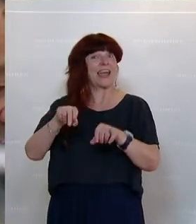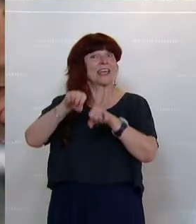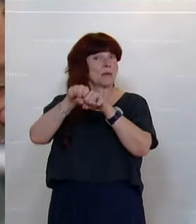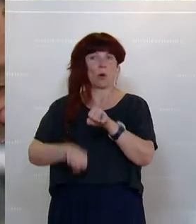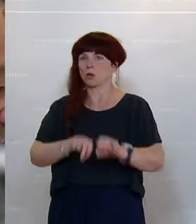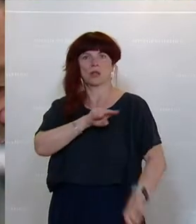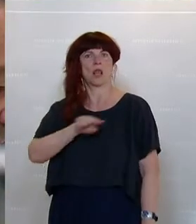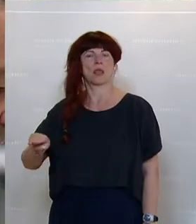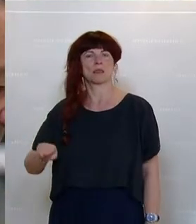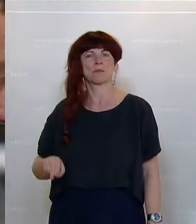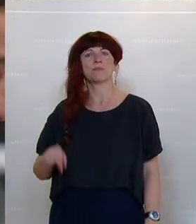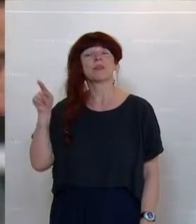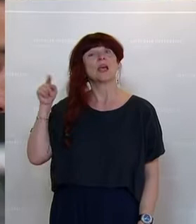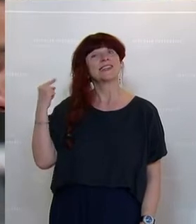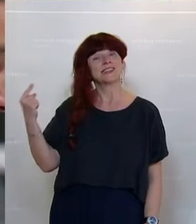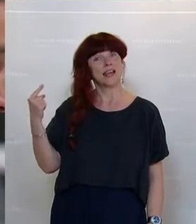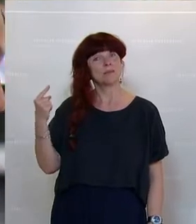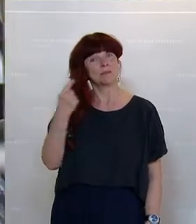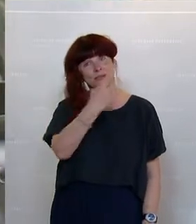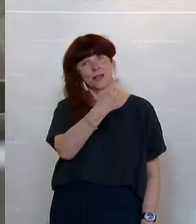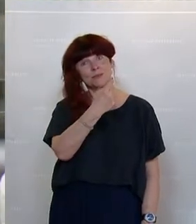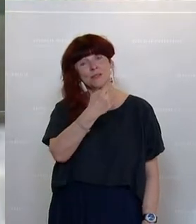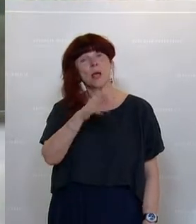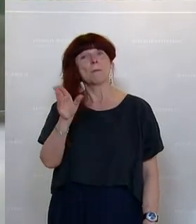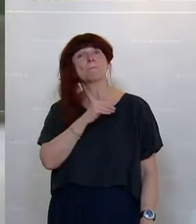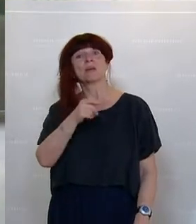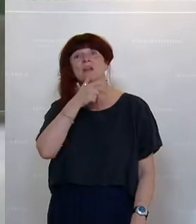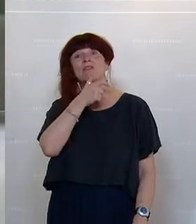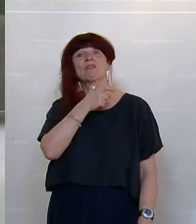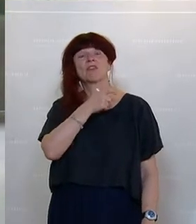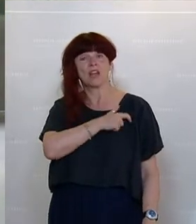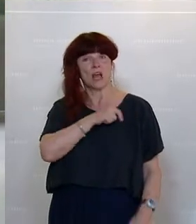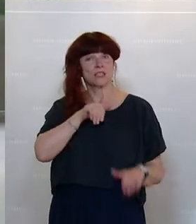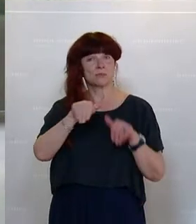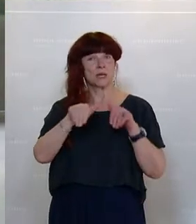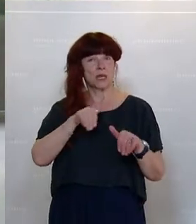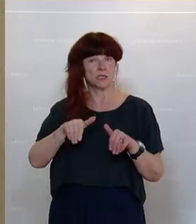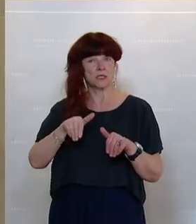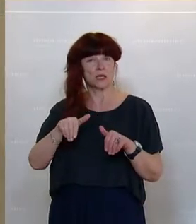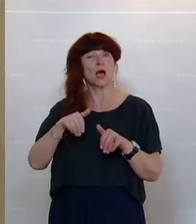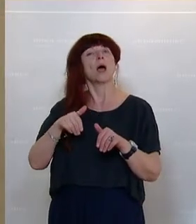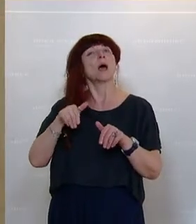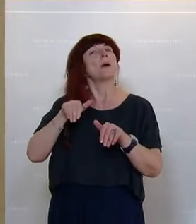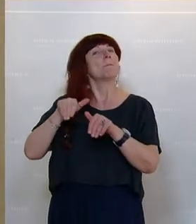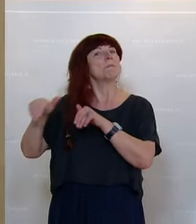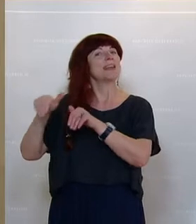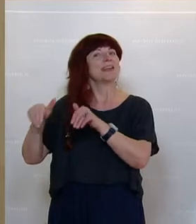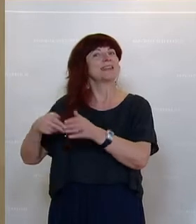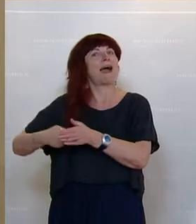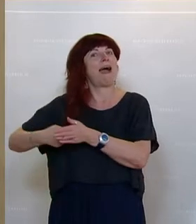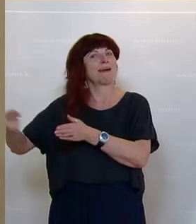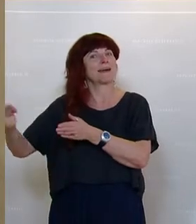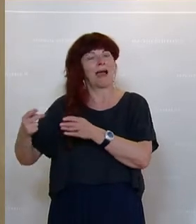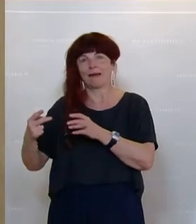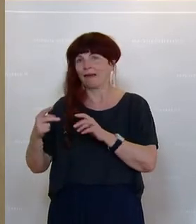Dass Sie mit dem Herrn Finanzminister, dass Sie mit dem Herrn Finanzminister über eine Ministeranklage reden wollen, spricht für sich. Das